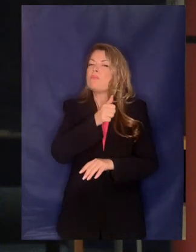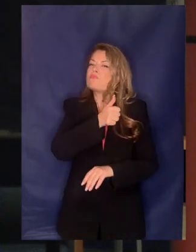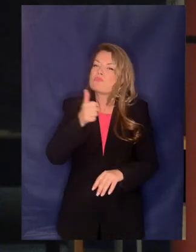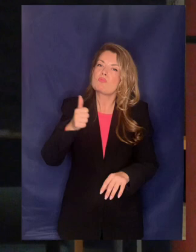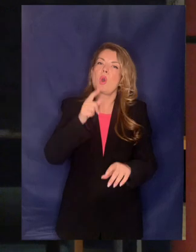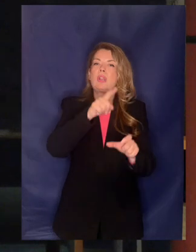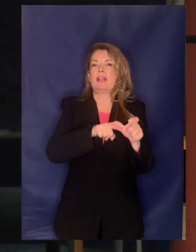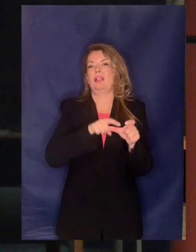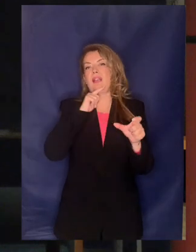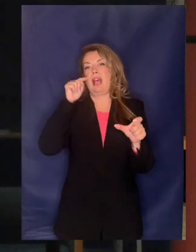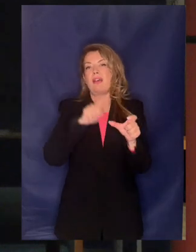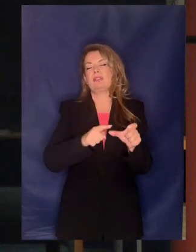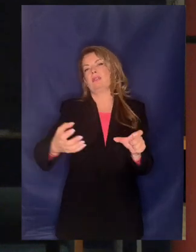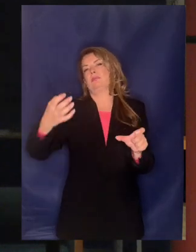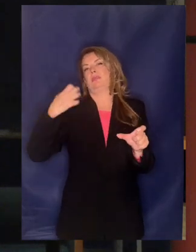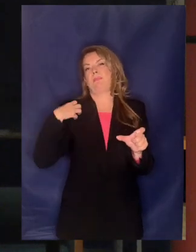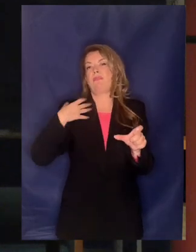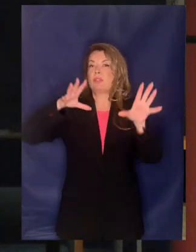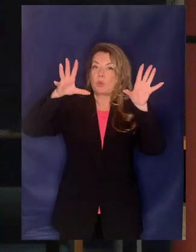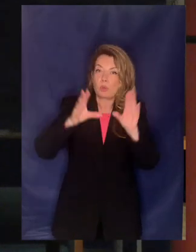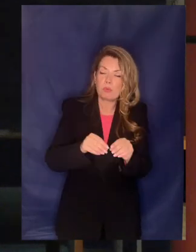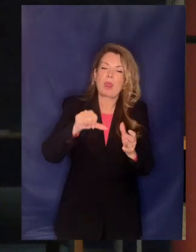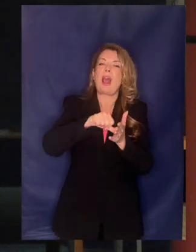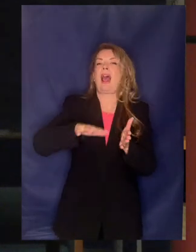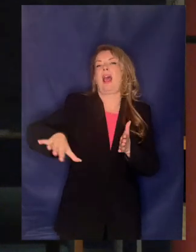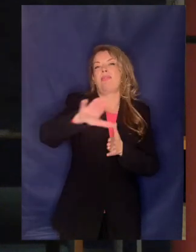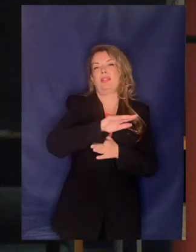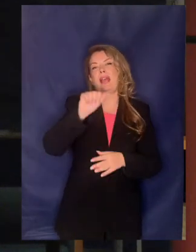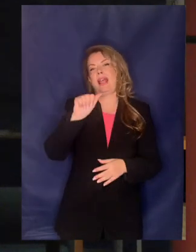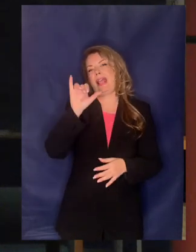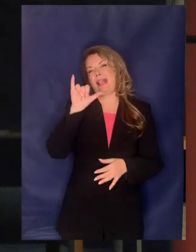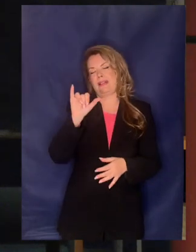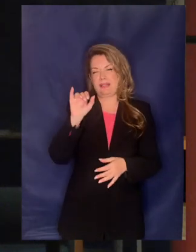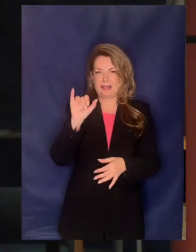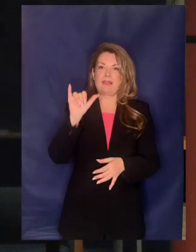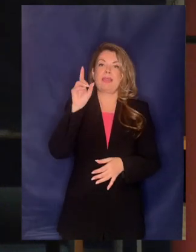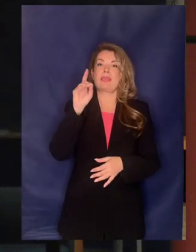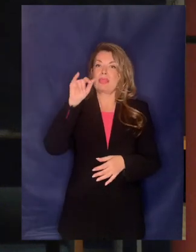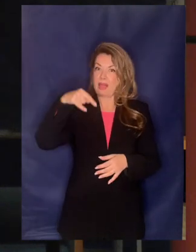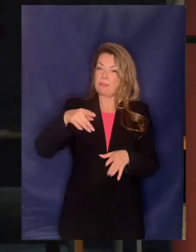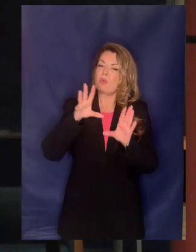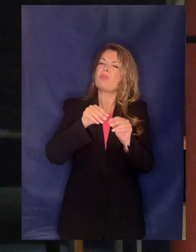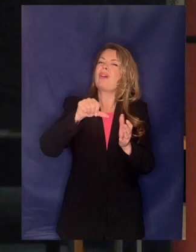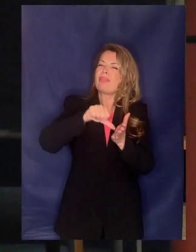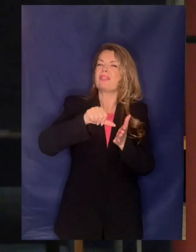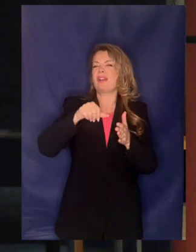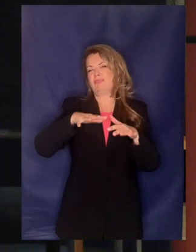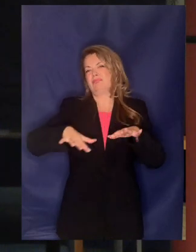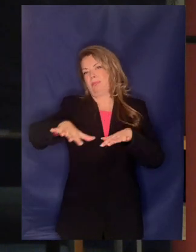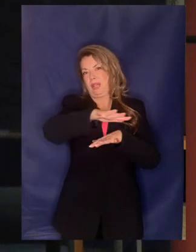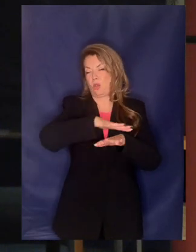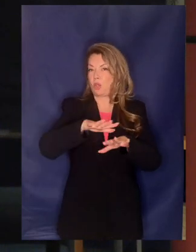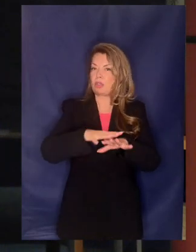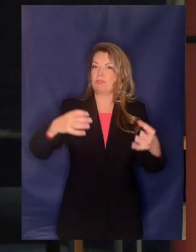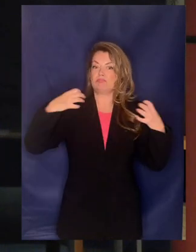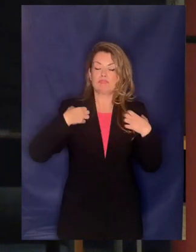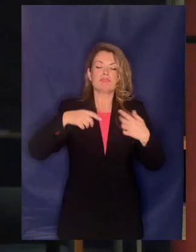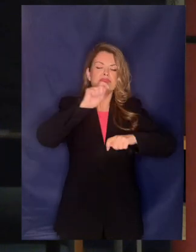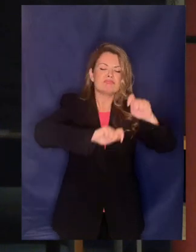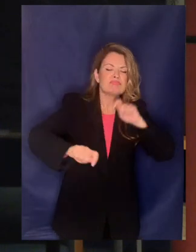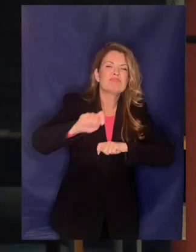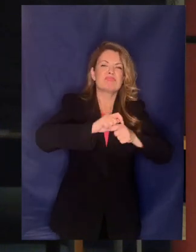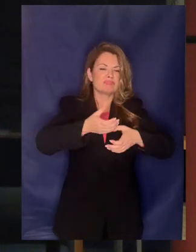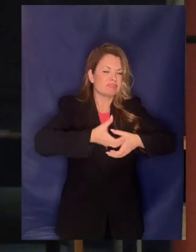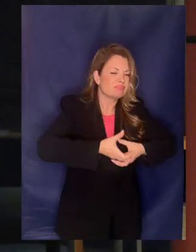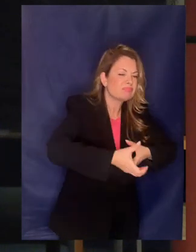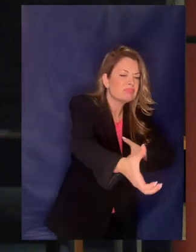υπηρεσιών ίδρευσης και αποχέτευσης στην ευρύτερη περιοχή της Αττικής στο οποίο συμπεριλαμβάνονται ακούτε τι λέει μελέτη, κατασκευή, εγκατάσταση,